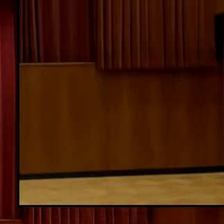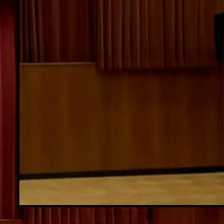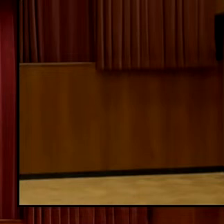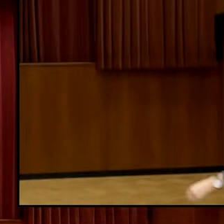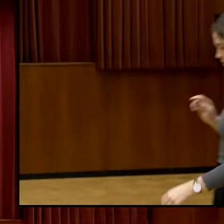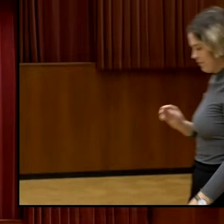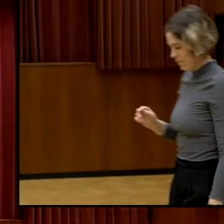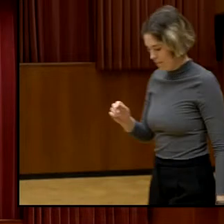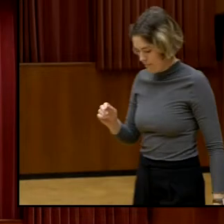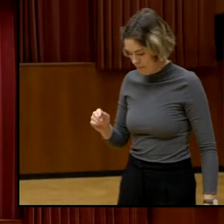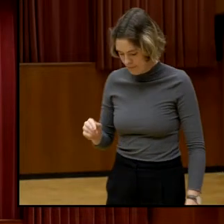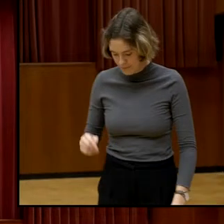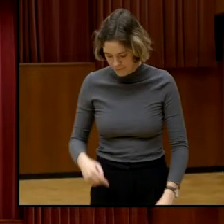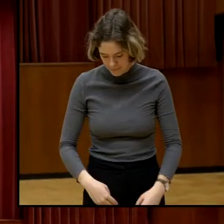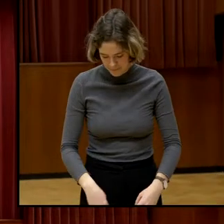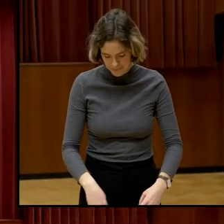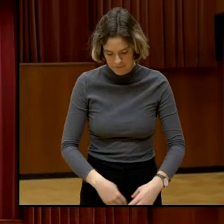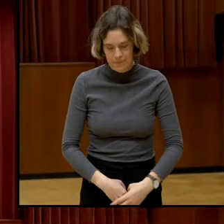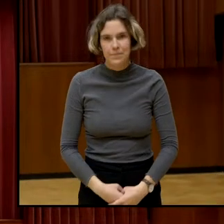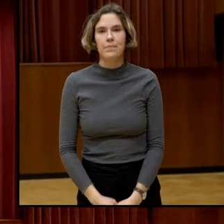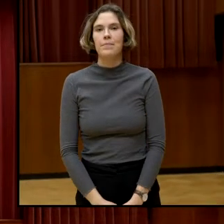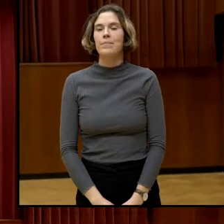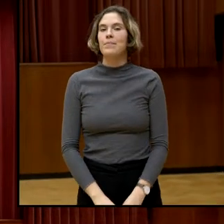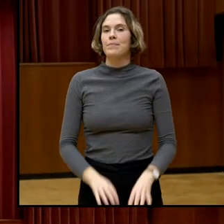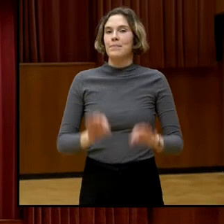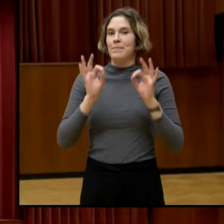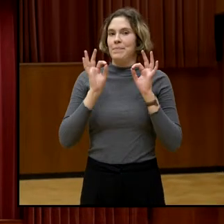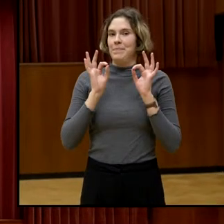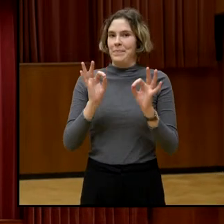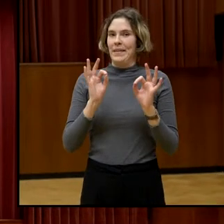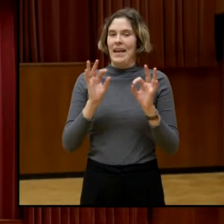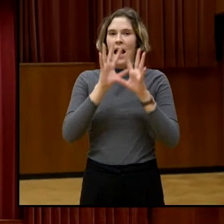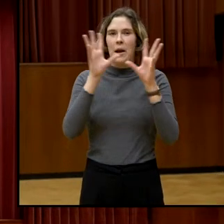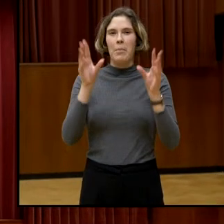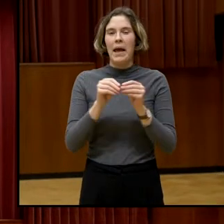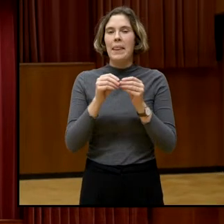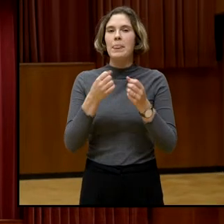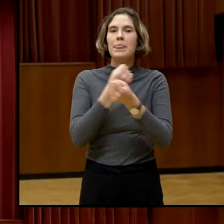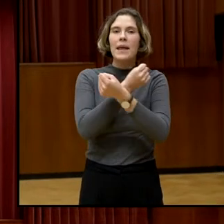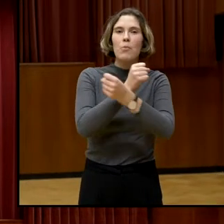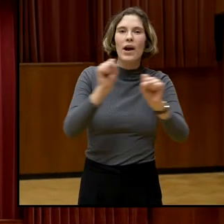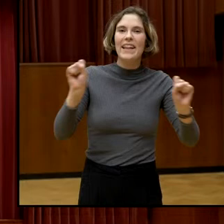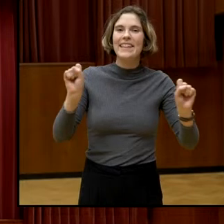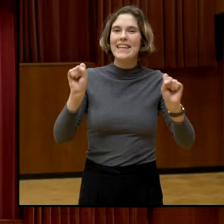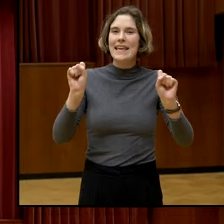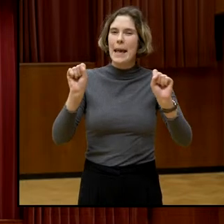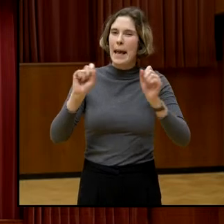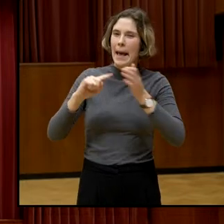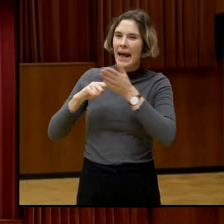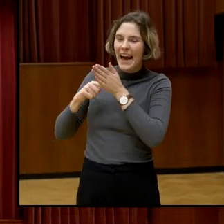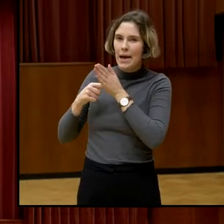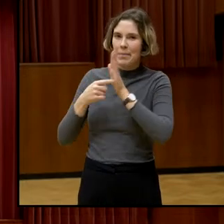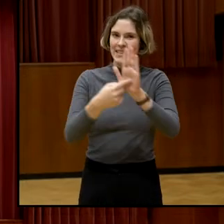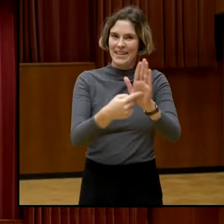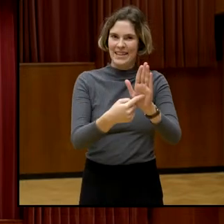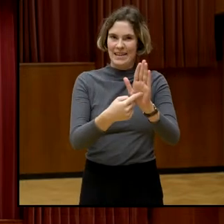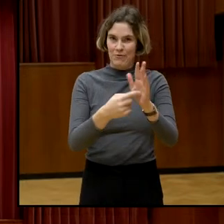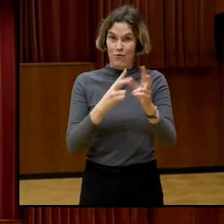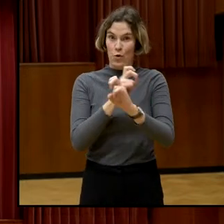Also, die repräsentative Demokratie in Österreich bedeutet, dass die